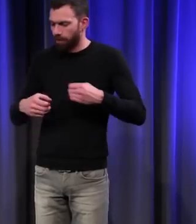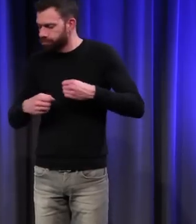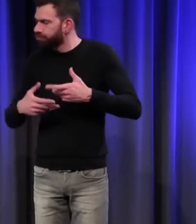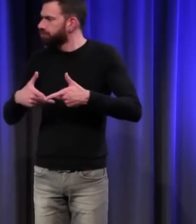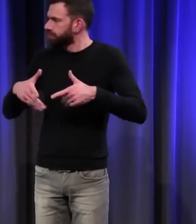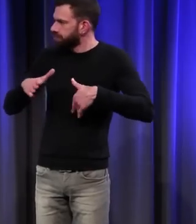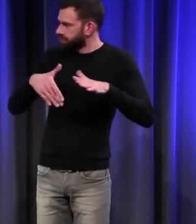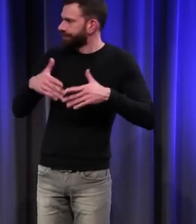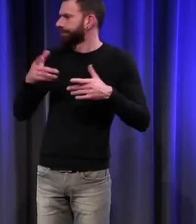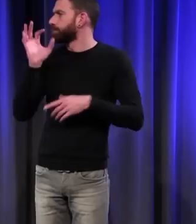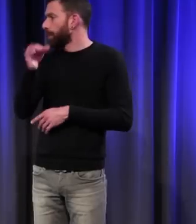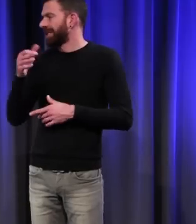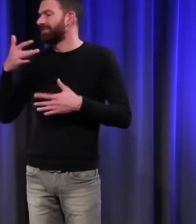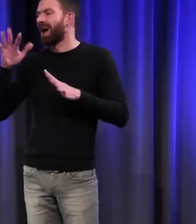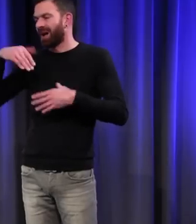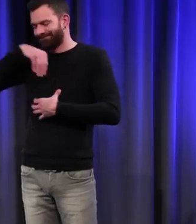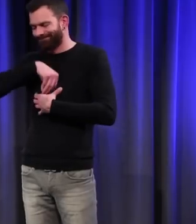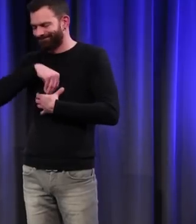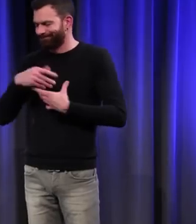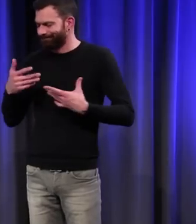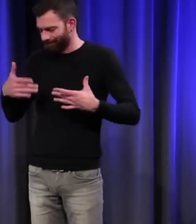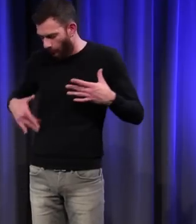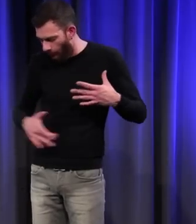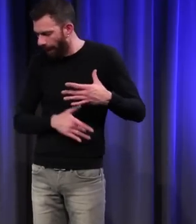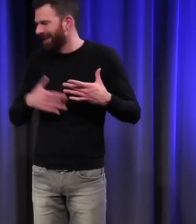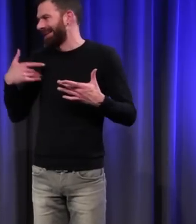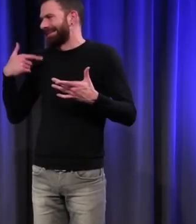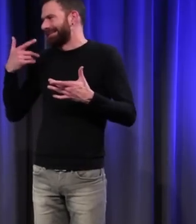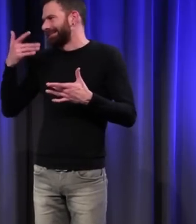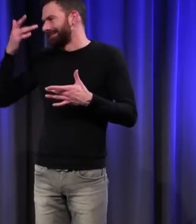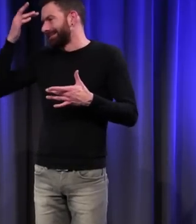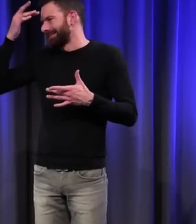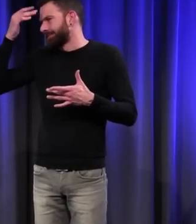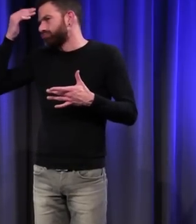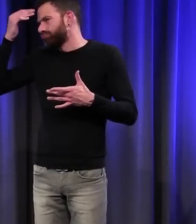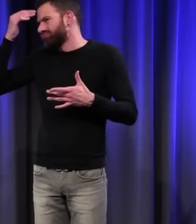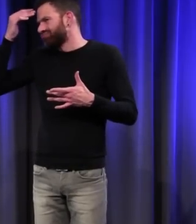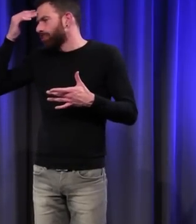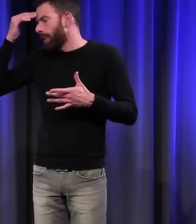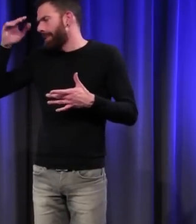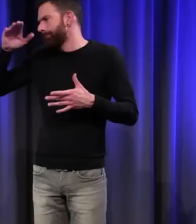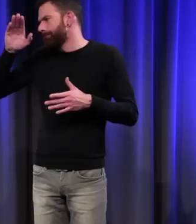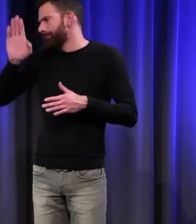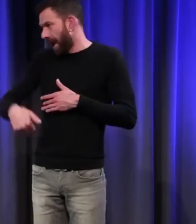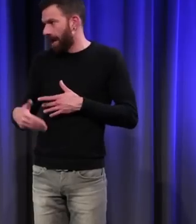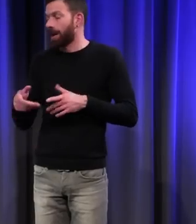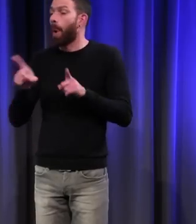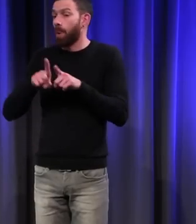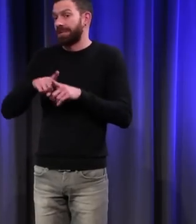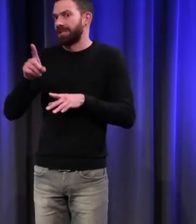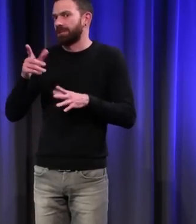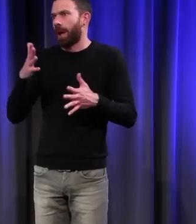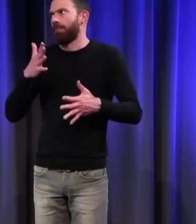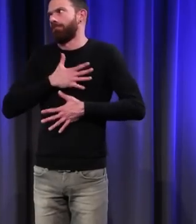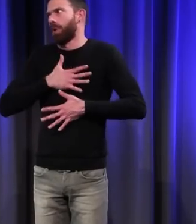n'est pas toujours très bien connu. On a très peur de tout ce qui relève des maladies de peau,